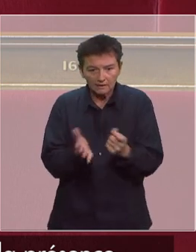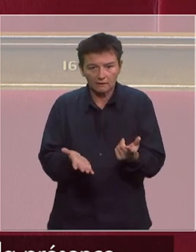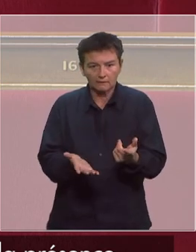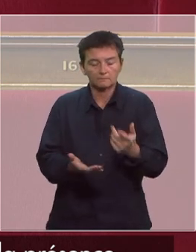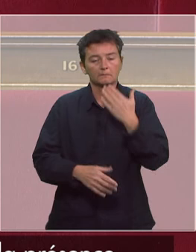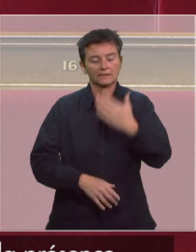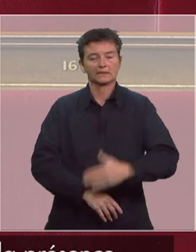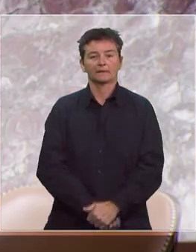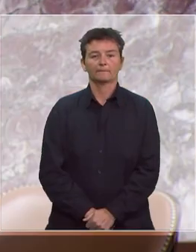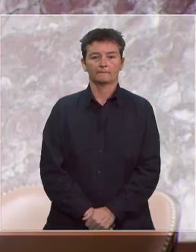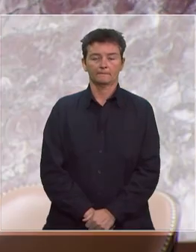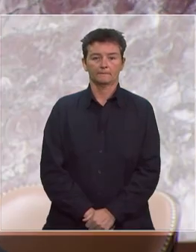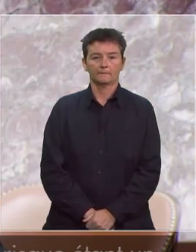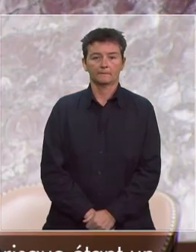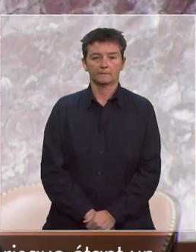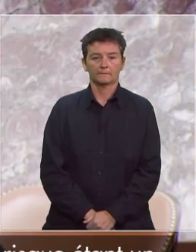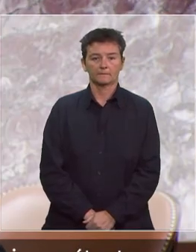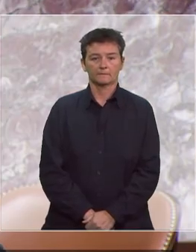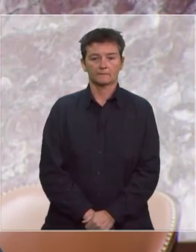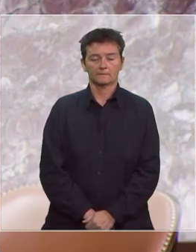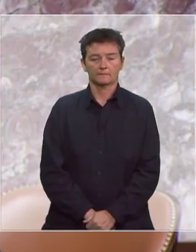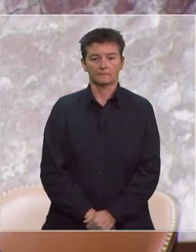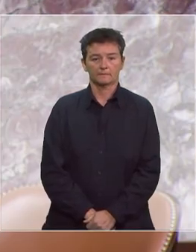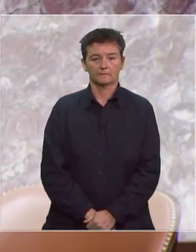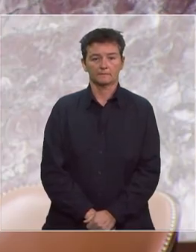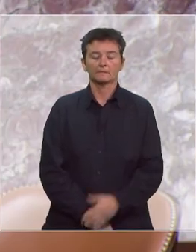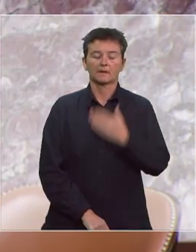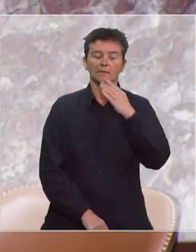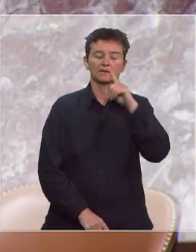Je vous remercie. Merci, Monsieur le député.